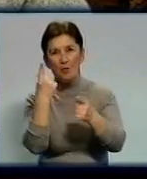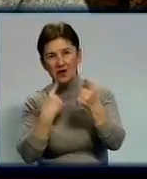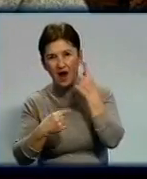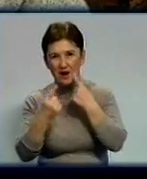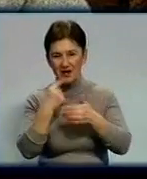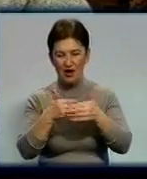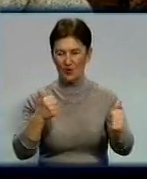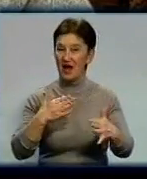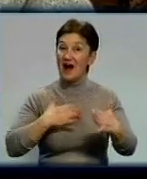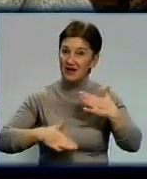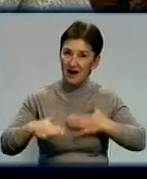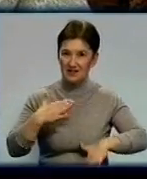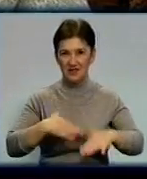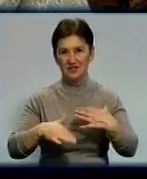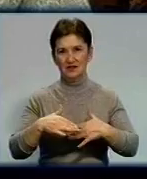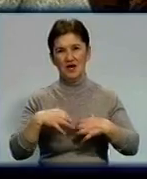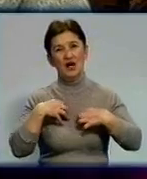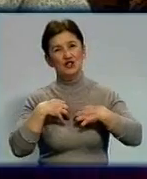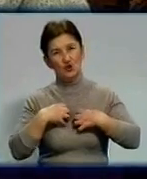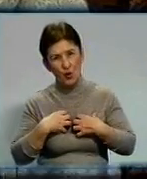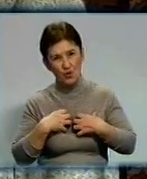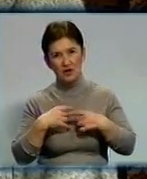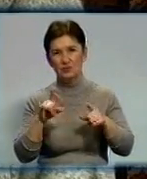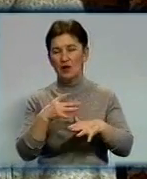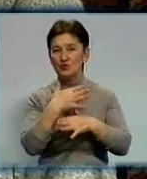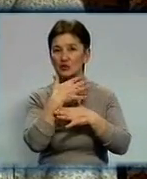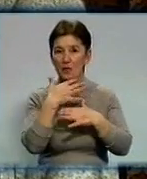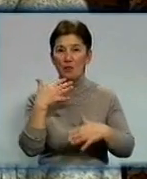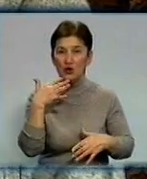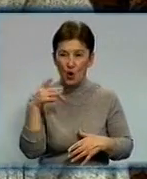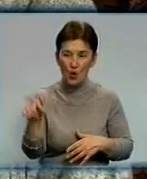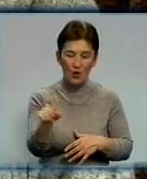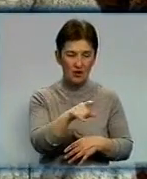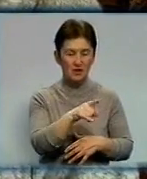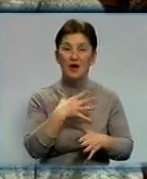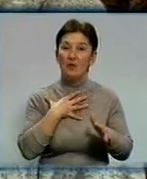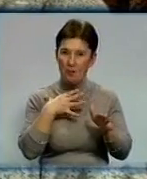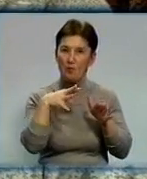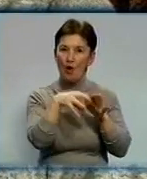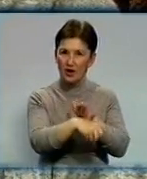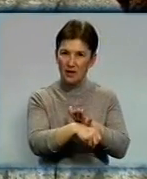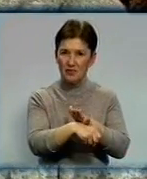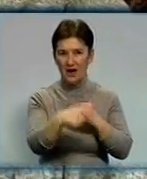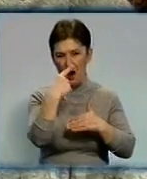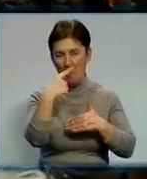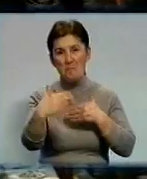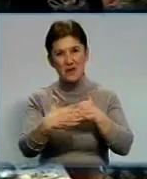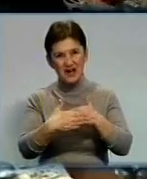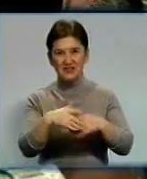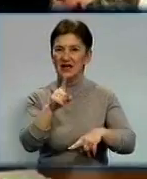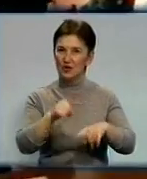від радості, плакали з горем, тому що у многих погибли, близькі, раділи.